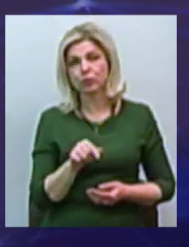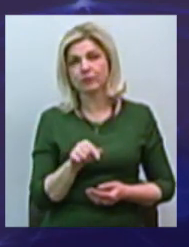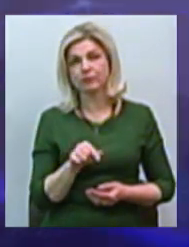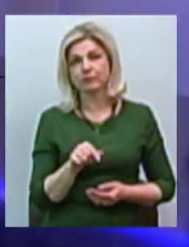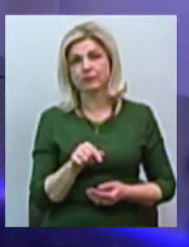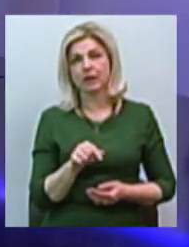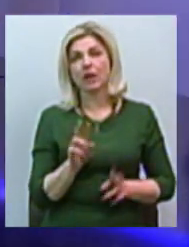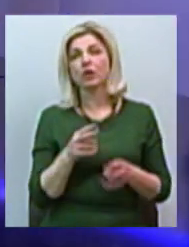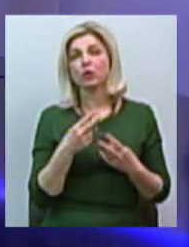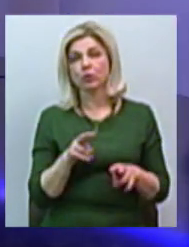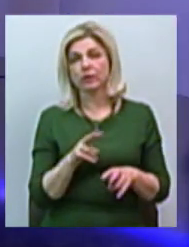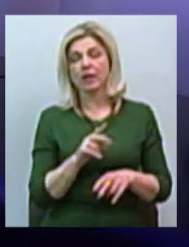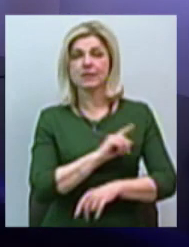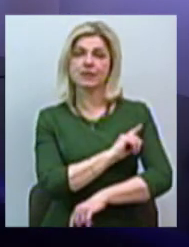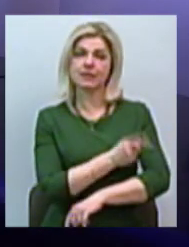не стоїть сильно